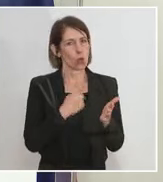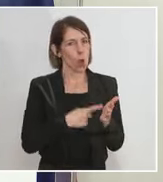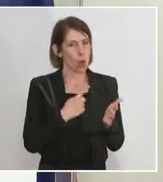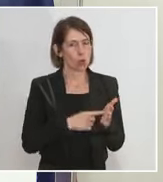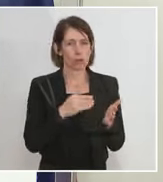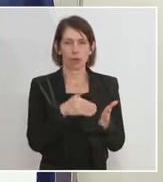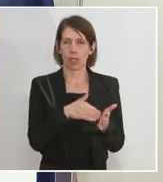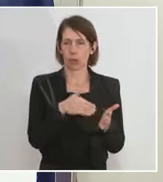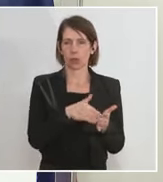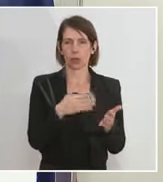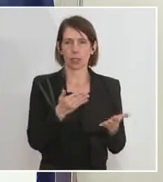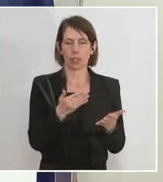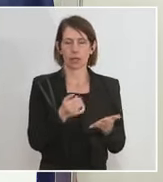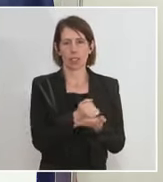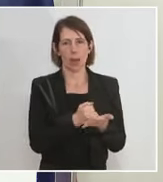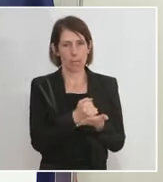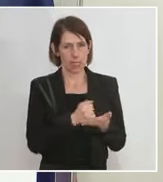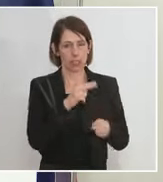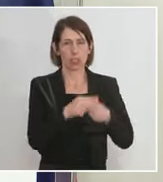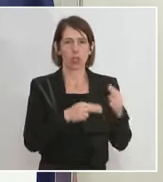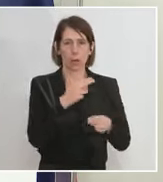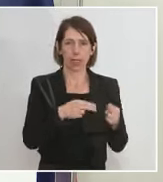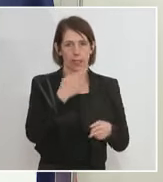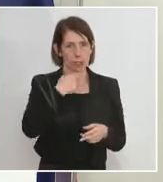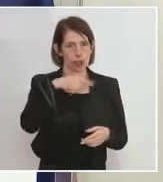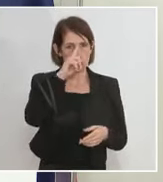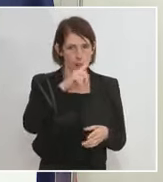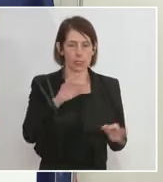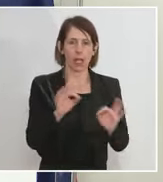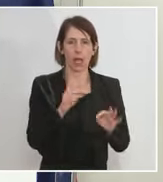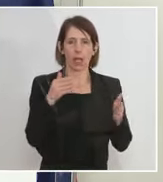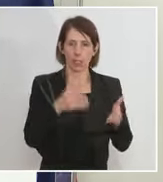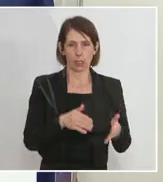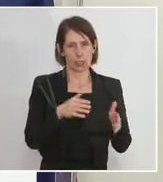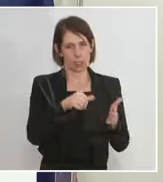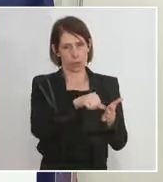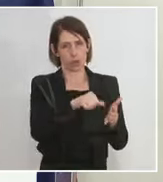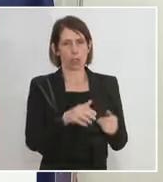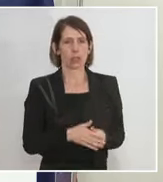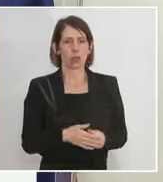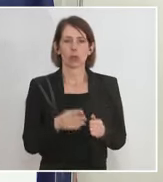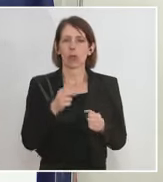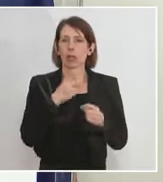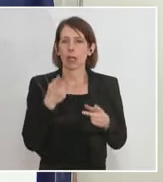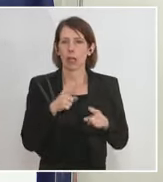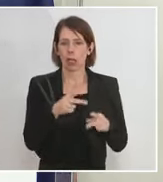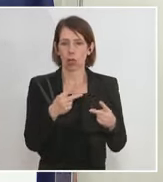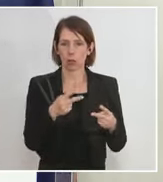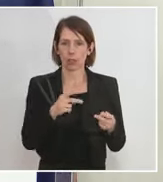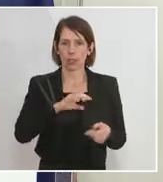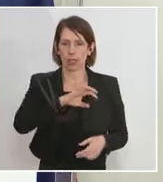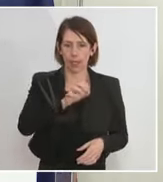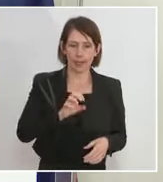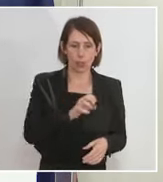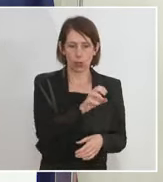einer medizinischen Behandlung im Spital oder auch auf einer Intensivstation. Es ist natürlich relevant, die regionale Verteilung.